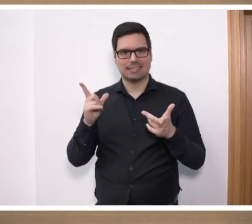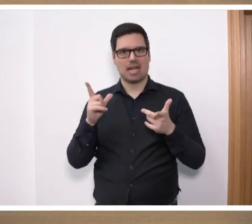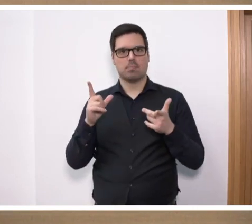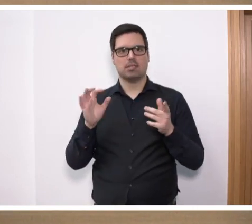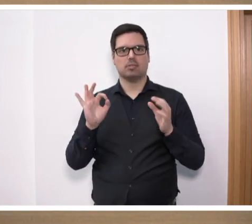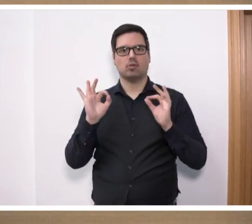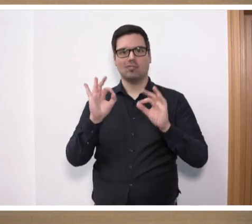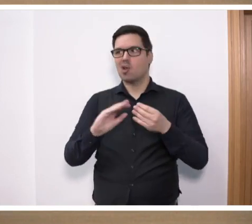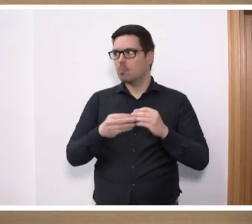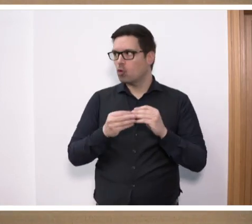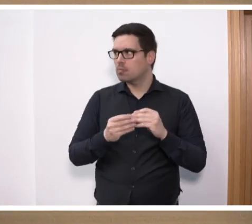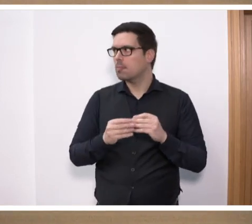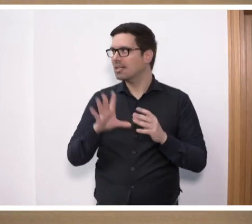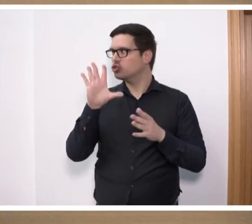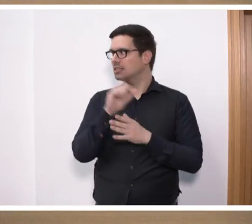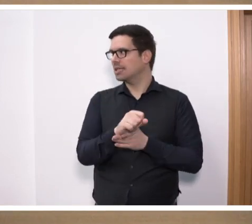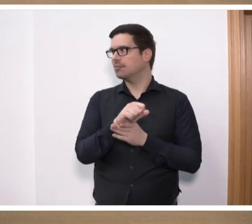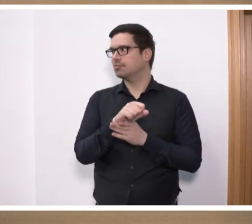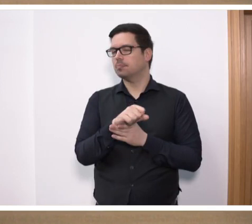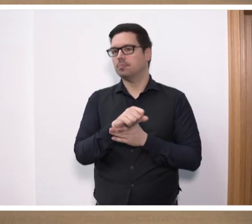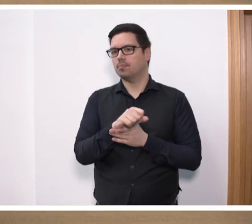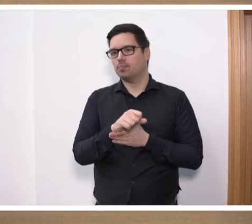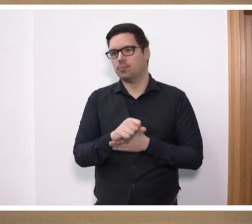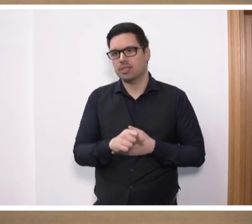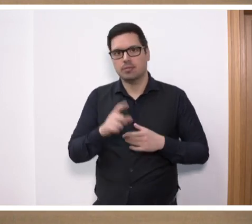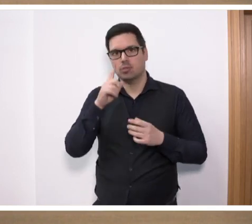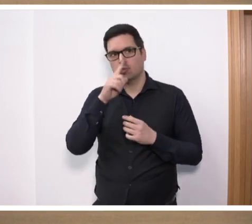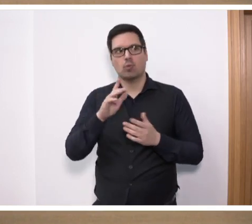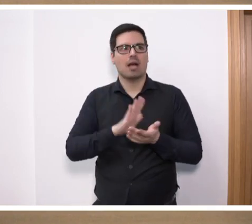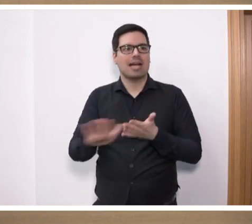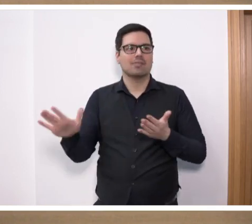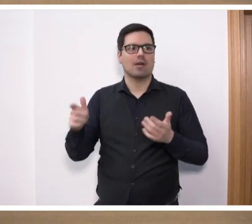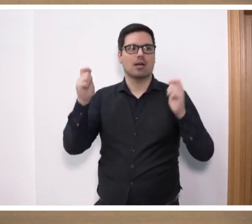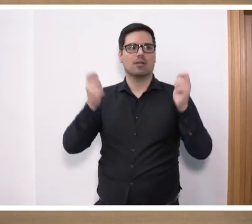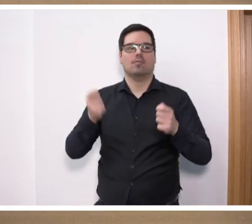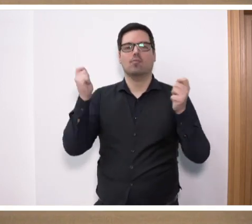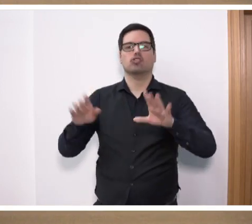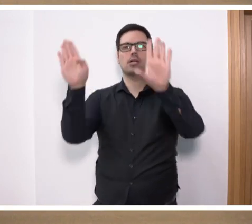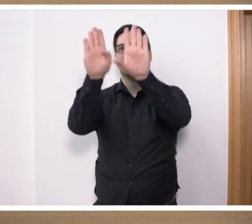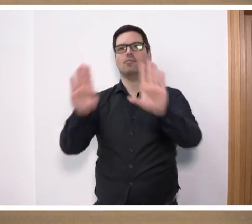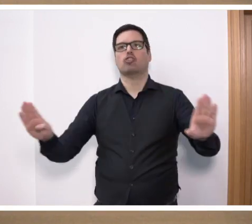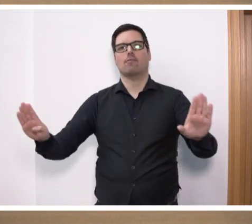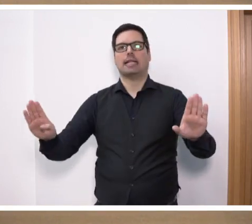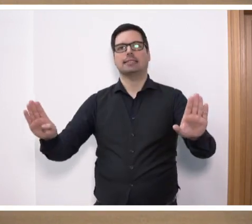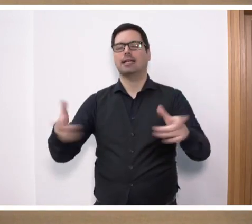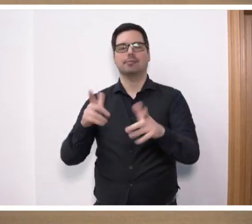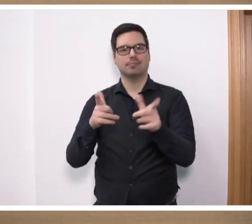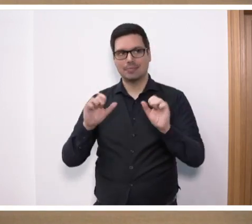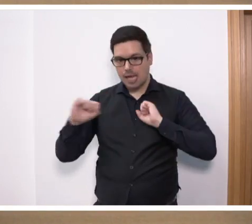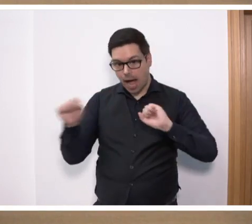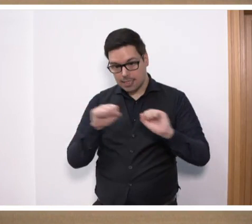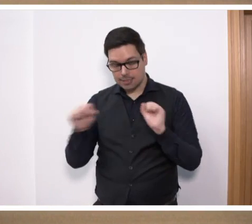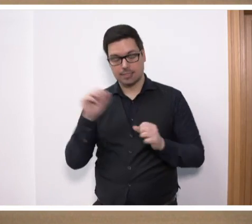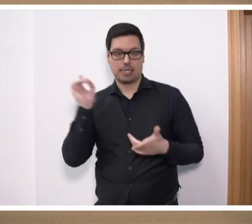Gesamtproblematik in den Griff zu bekommen. Es reicht nicht, dort einfache Vorschläge nur ins Schaufenster zu stellen, sondern konkret ins Handeln zu